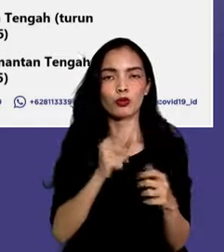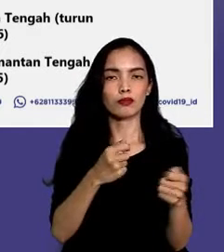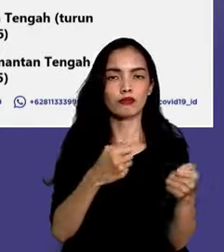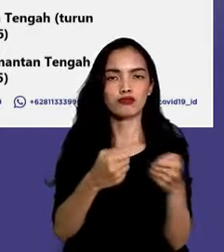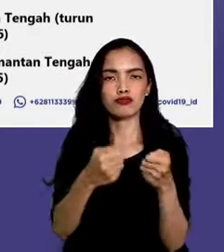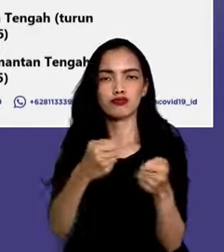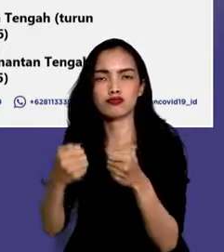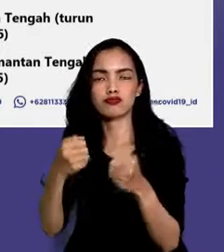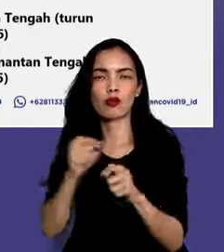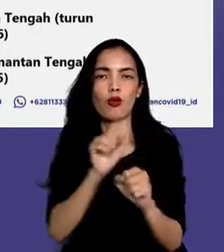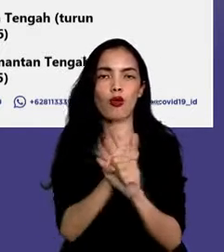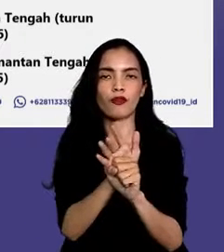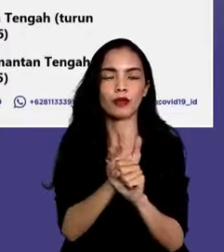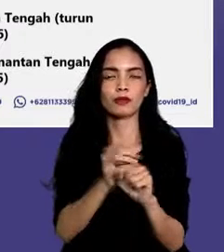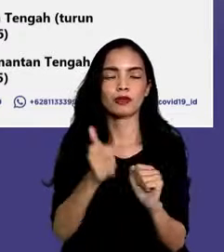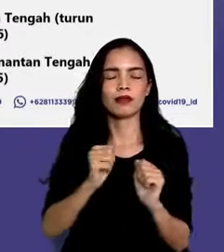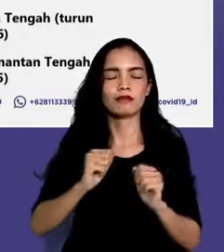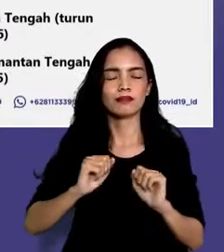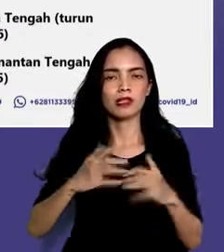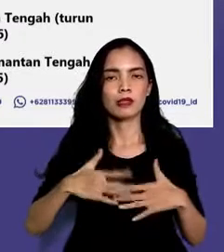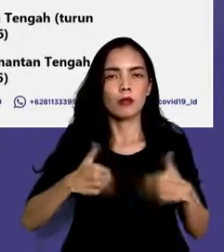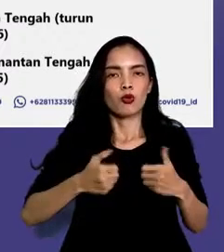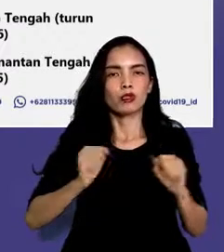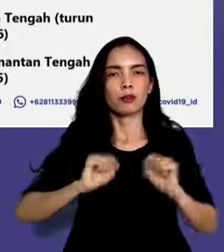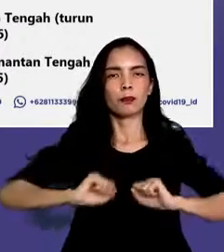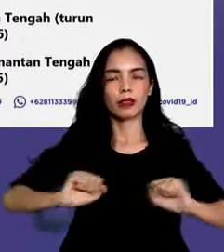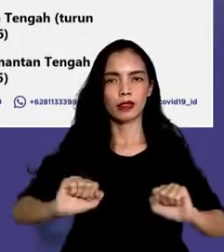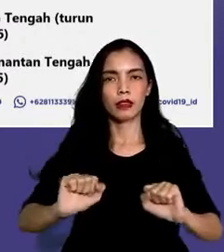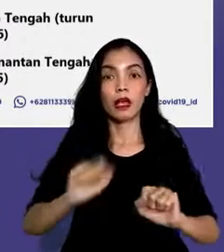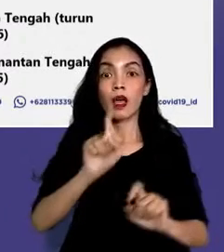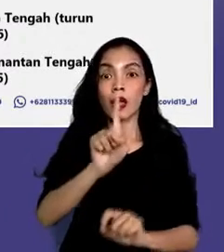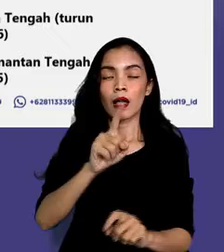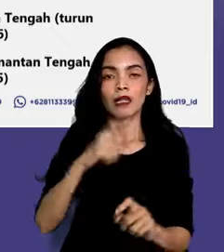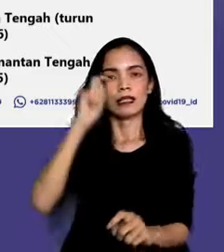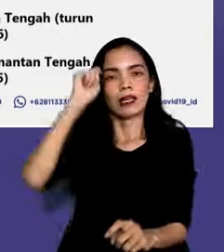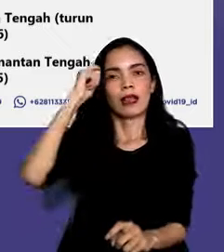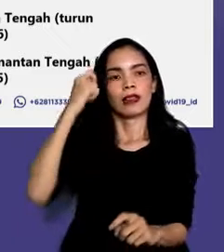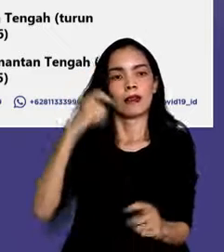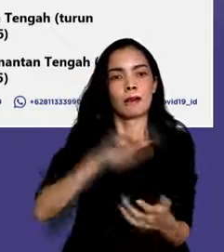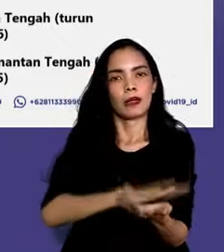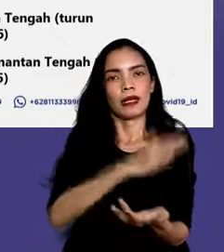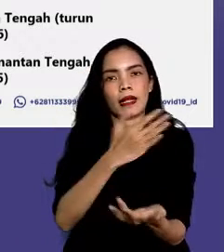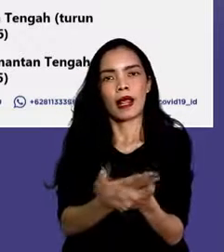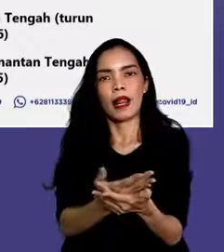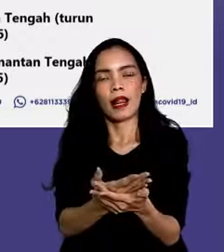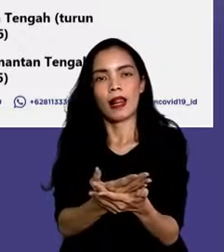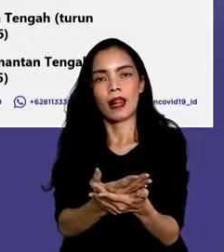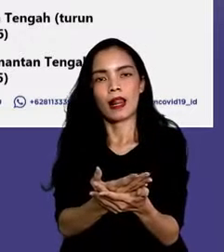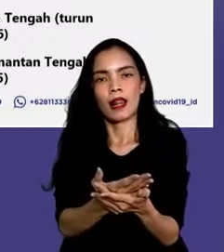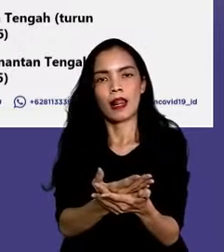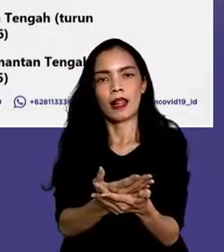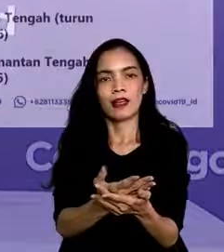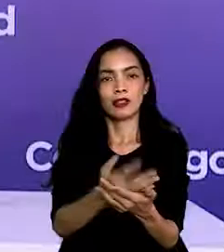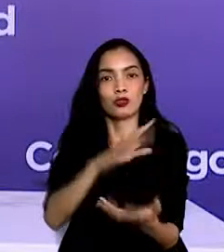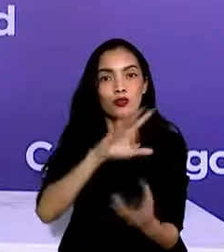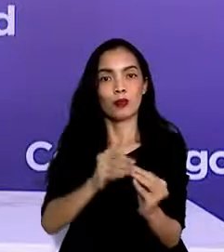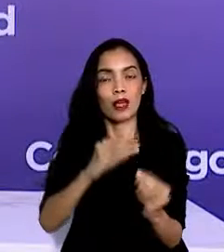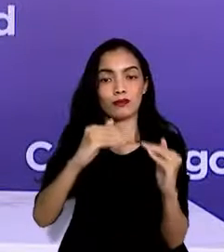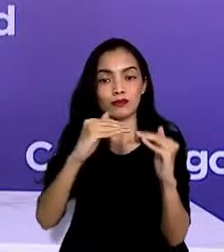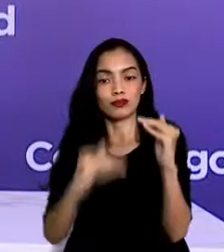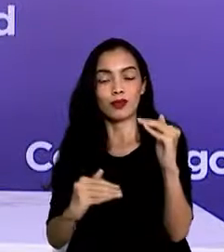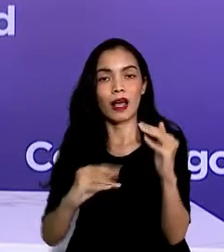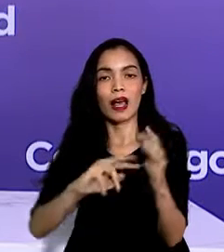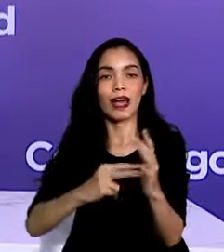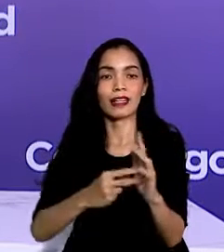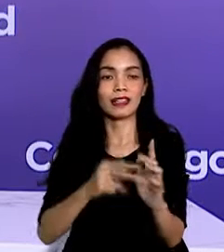wilayahnya, agar segera sembuh. Dan perlu diingat, kematian juga dapat mengurangi kasus aktif, namun